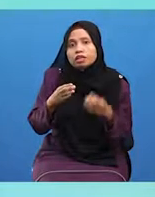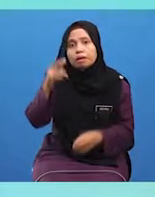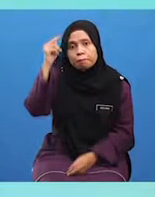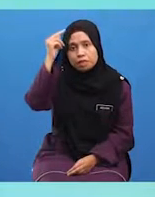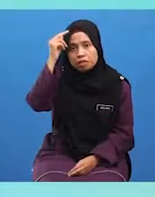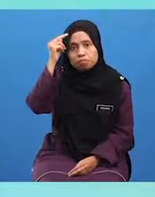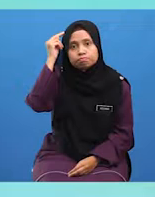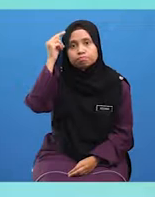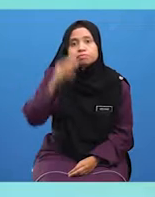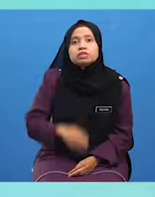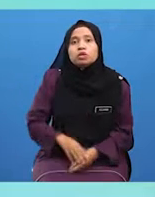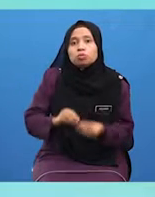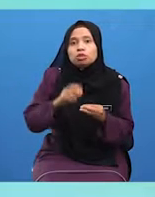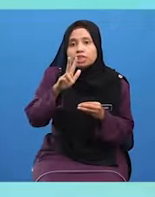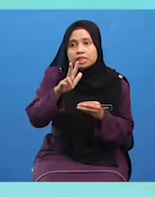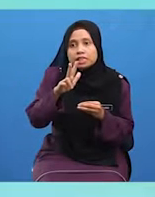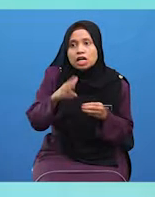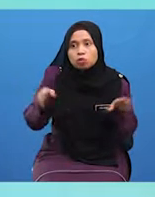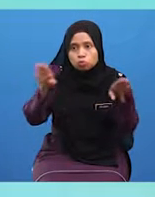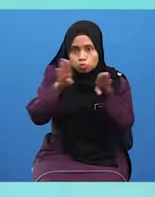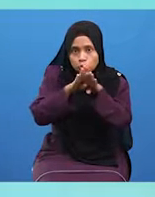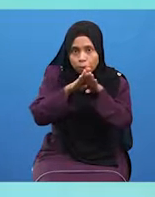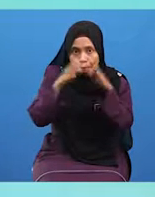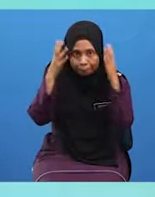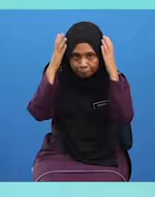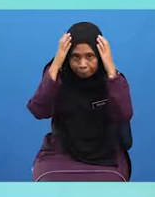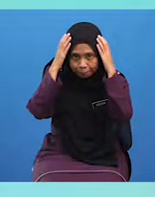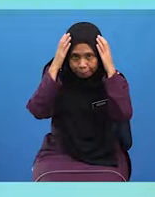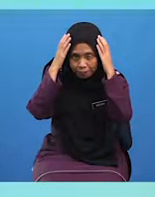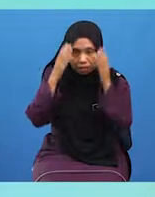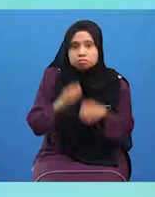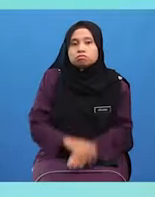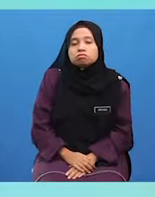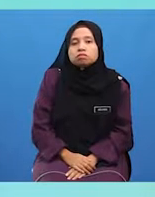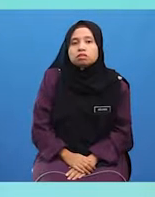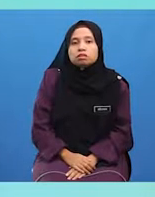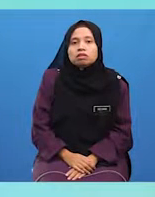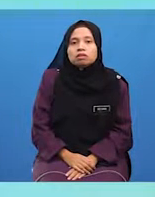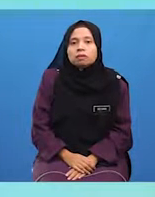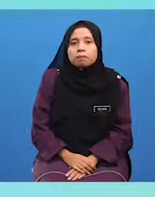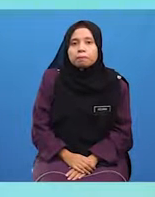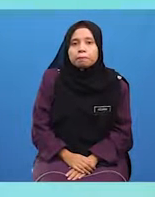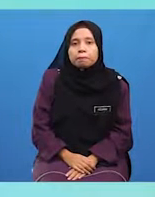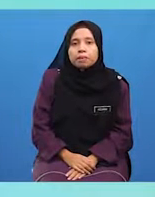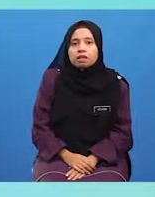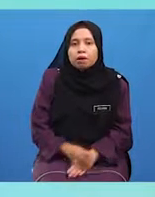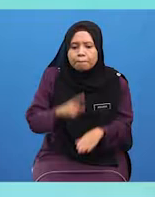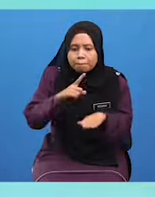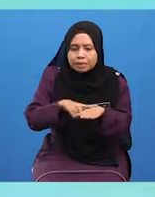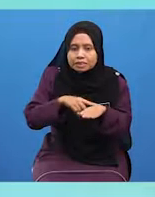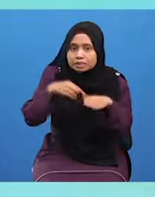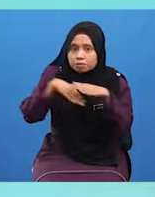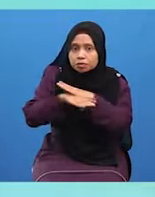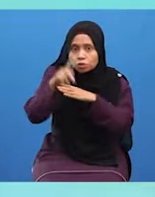Tiga Menutup Kepala Disunatkan Menutup Kepala Ketika Hendak